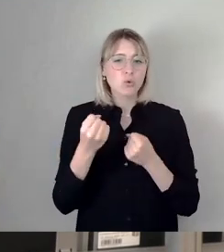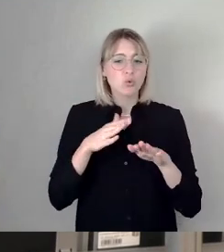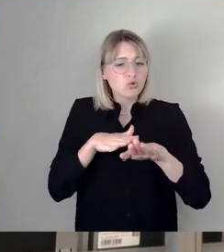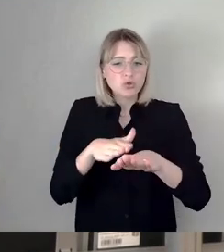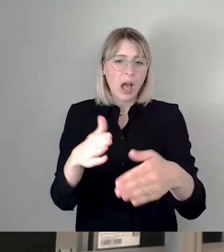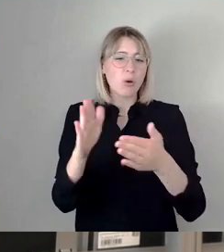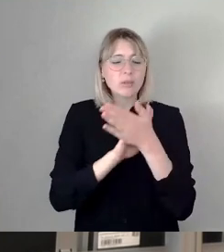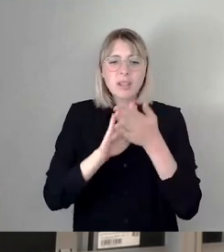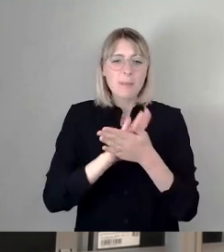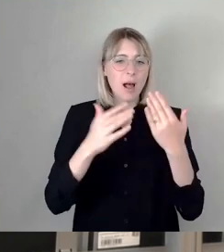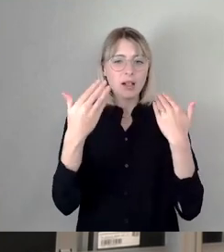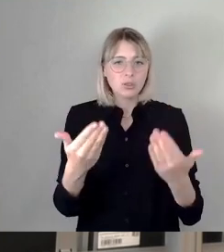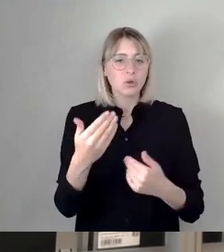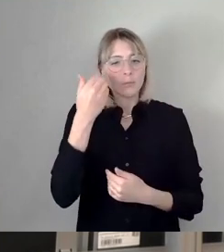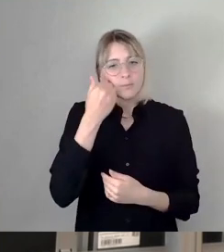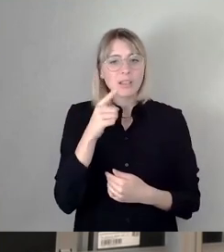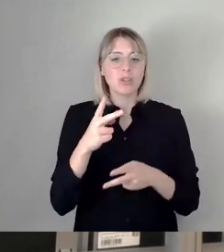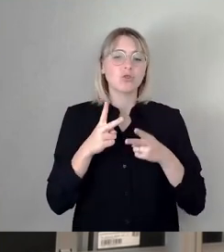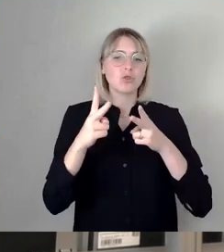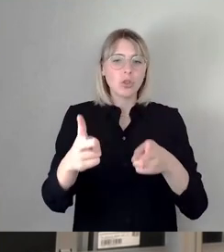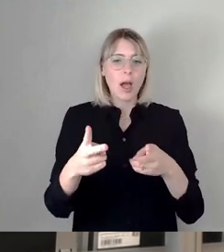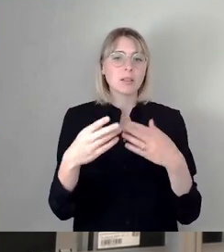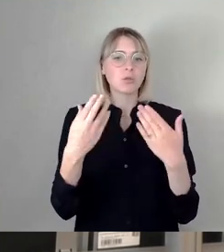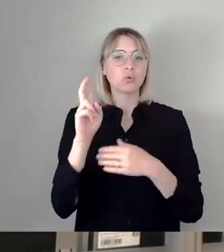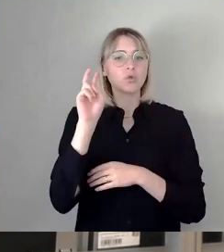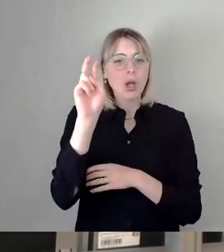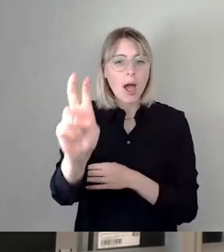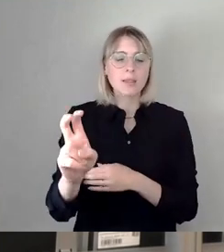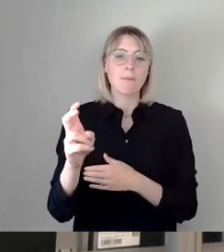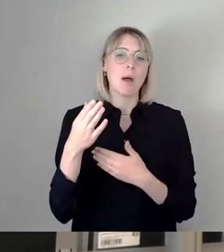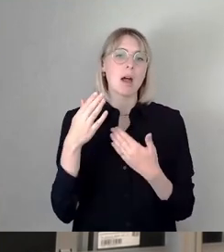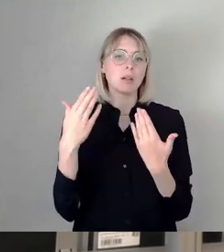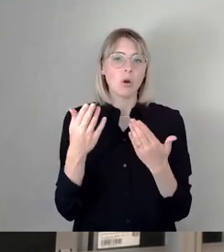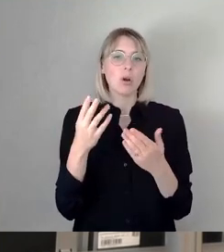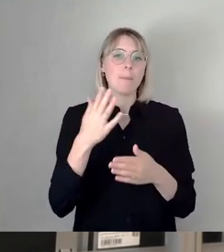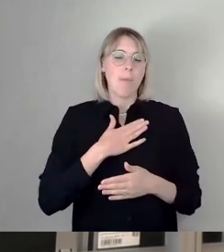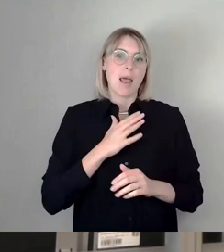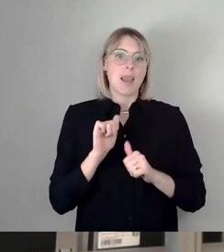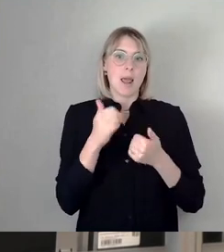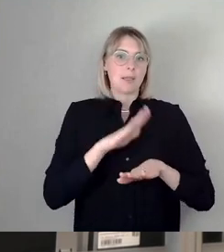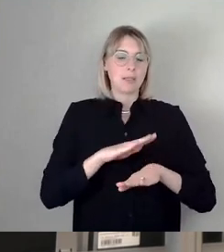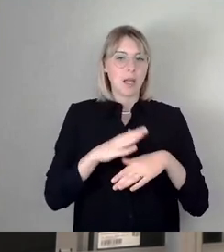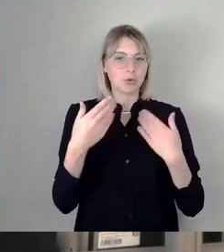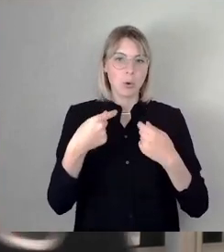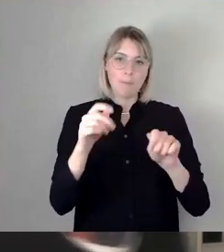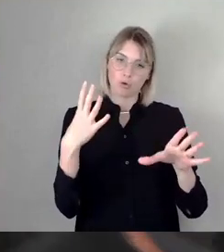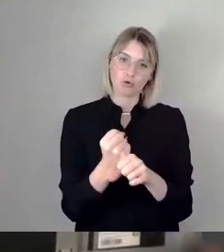diesen Straßenzug und diese neue Straßenbahnlinie noch zu meinen Lebzeiten gebaut bekommen. Dankeschön.